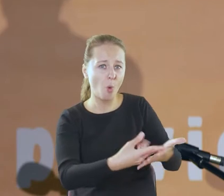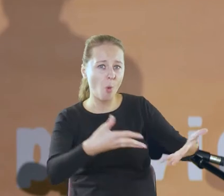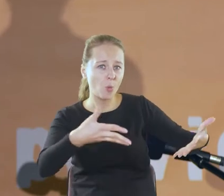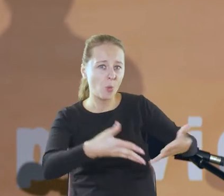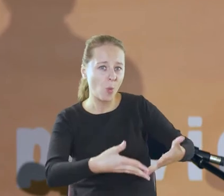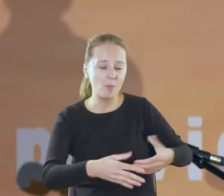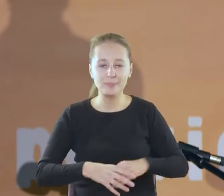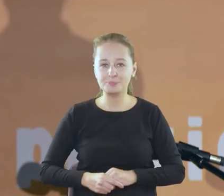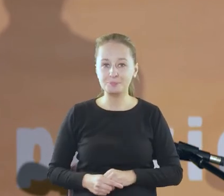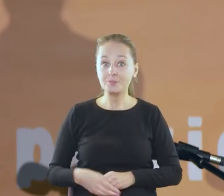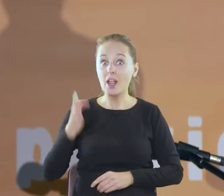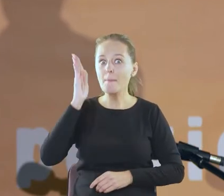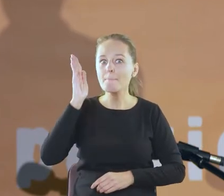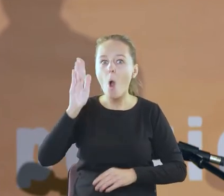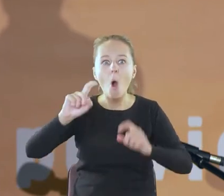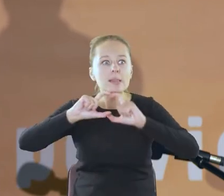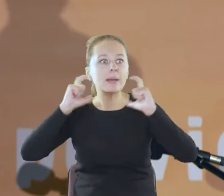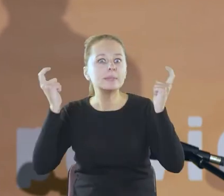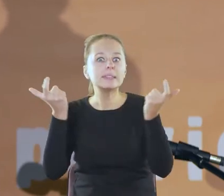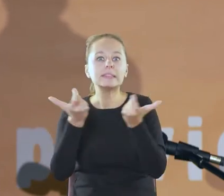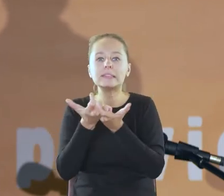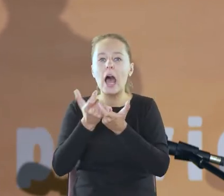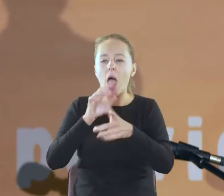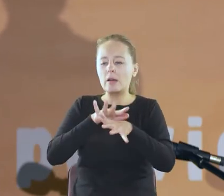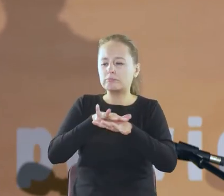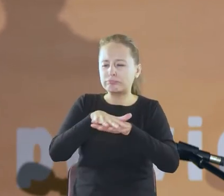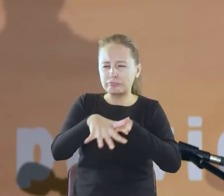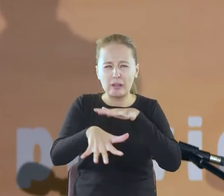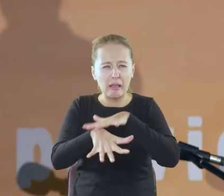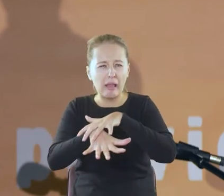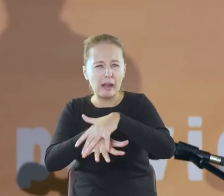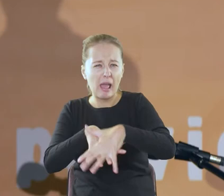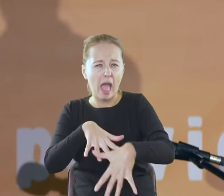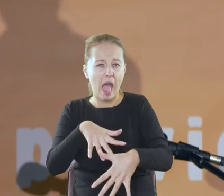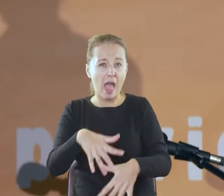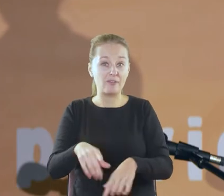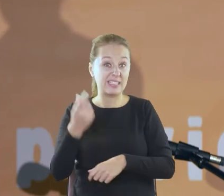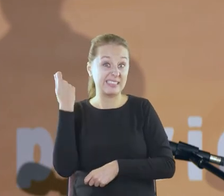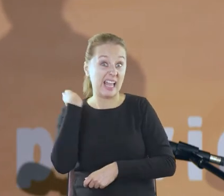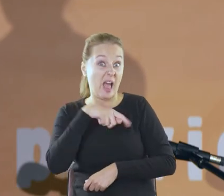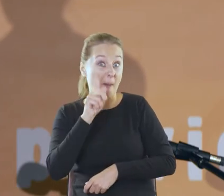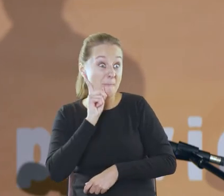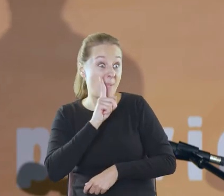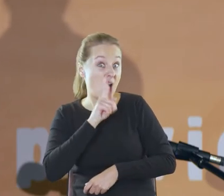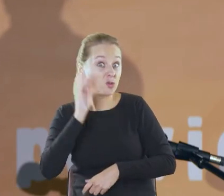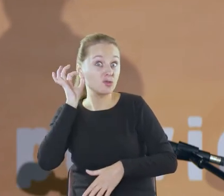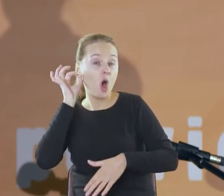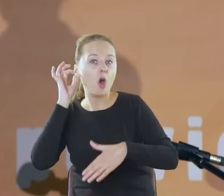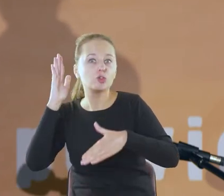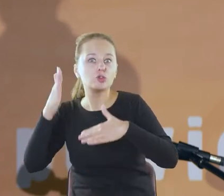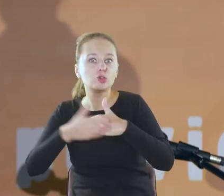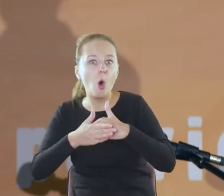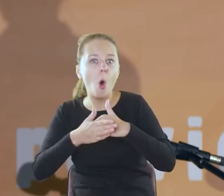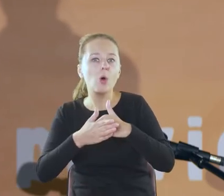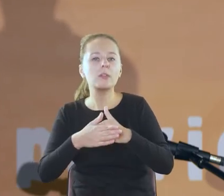Potem cała skrwawiona, męża zbójczyni, żona, bierzy przez łąki,